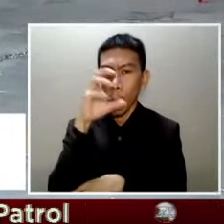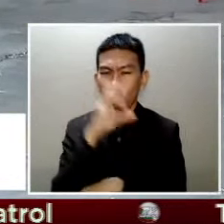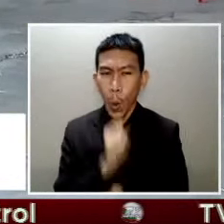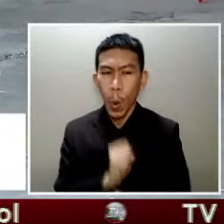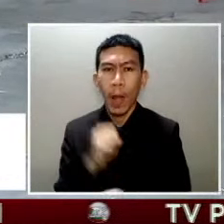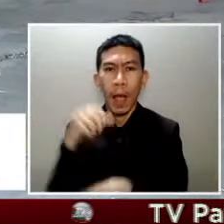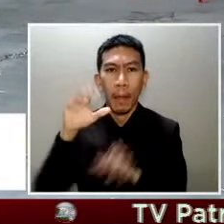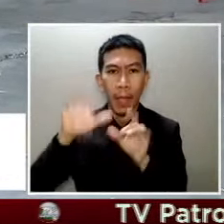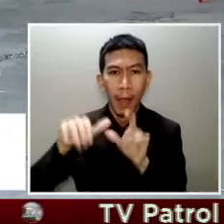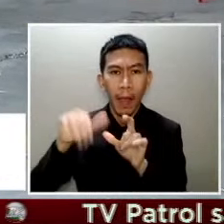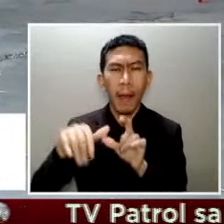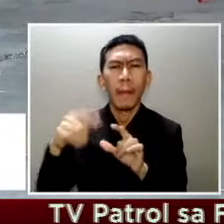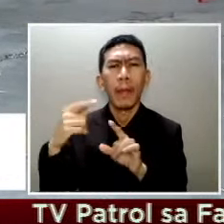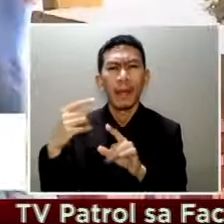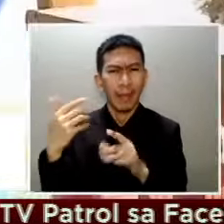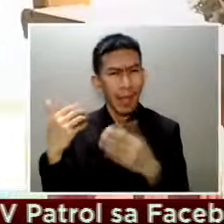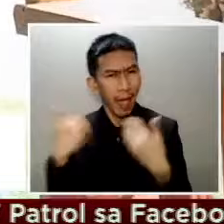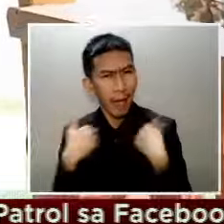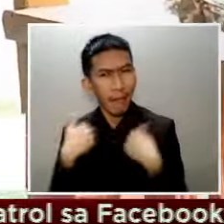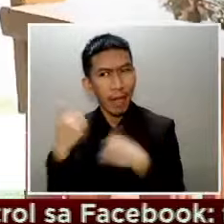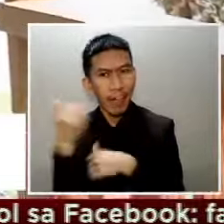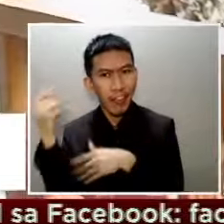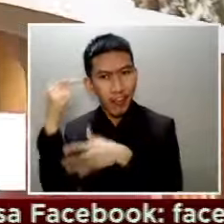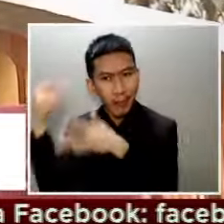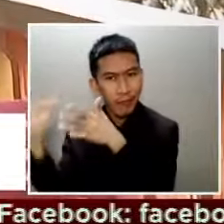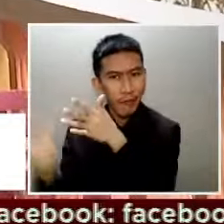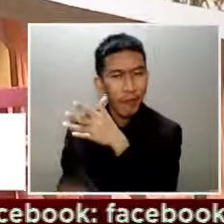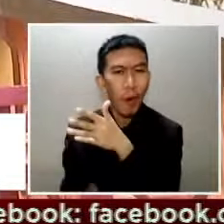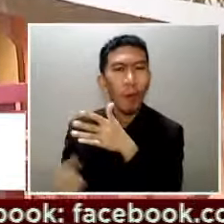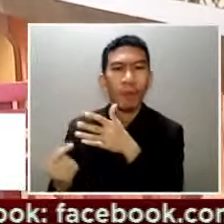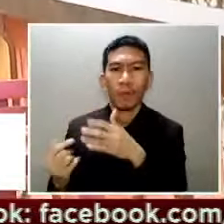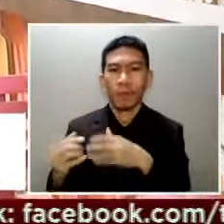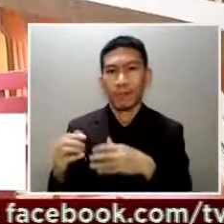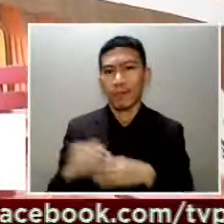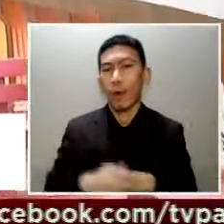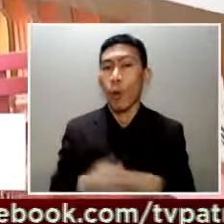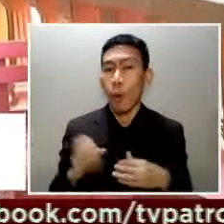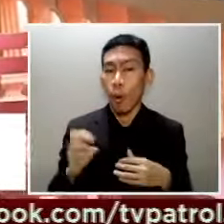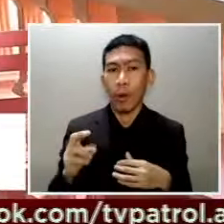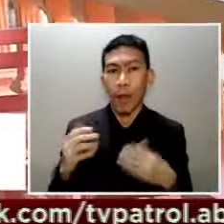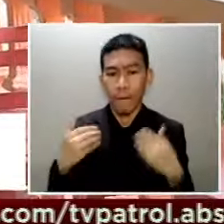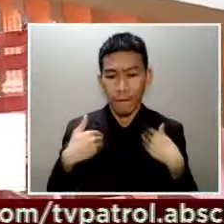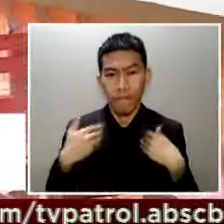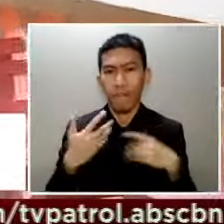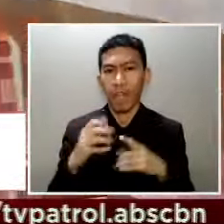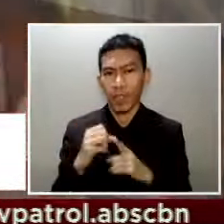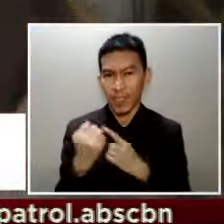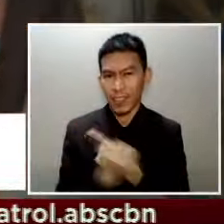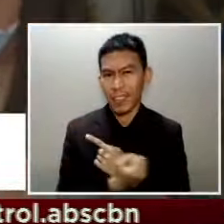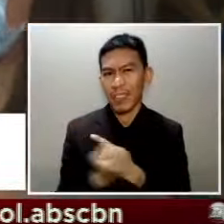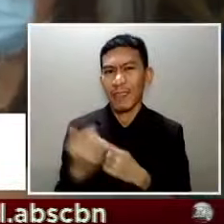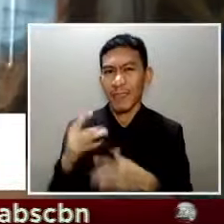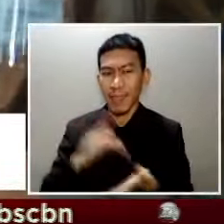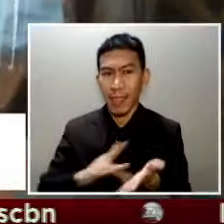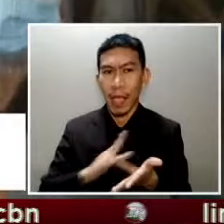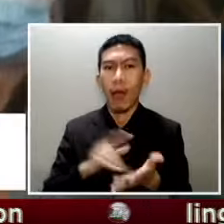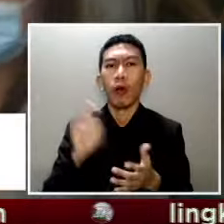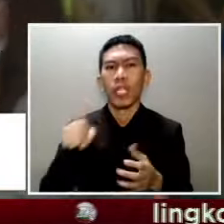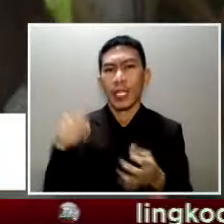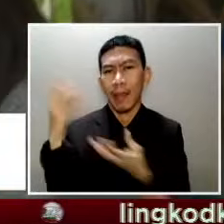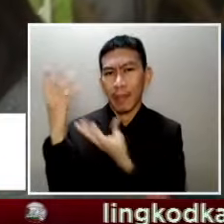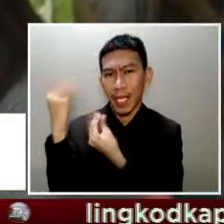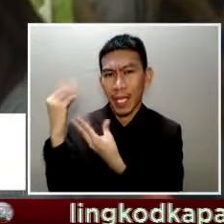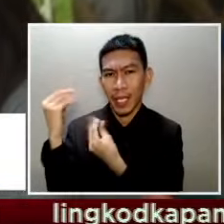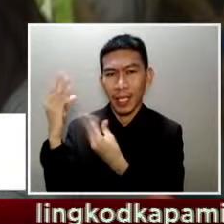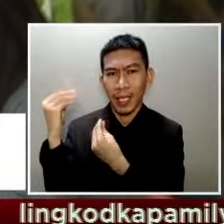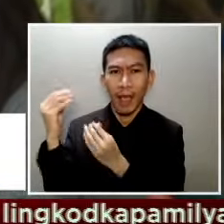comorbidity o kondisyong medikal Para ma-avail ito kailang i-update na ang voter registration record at punan